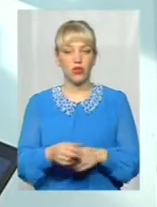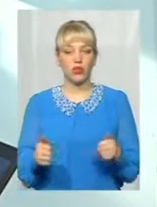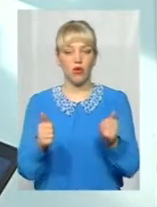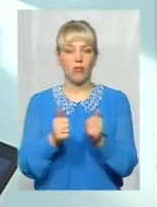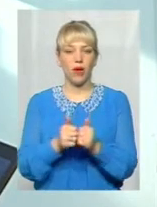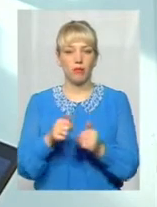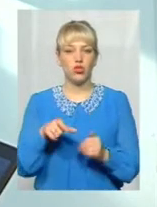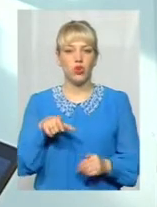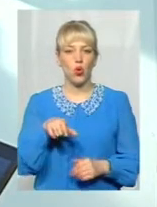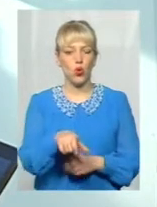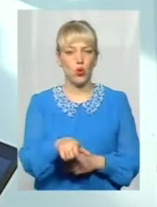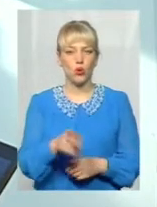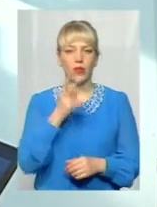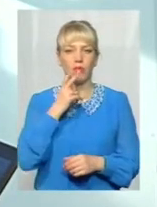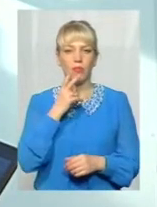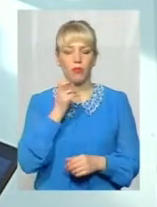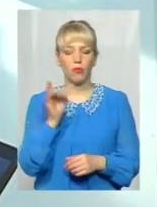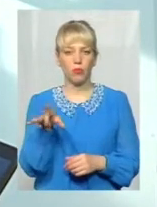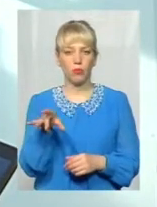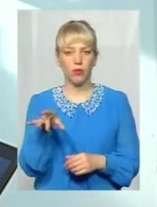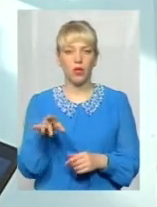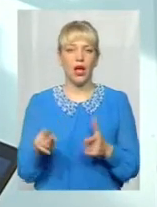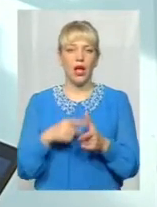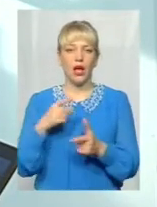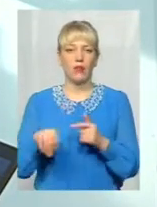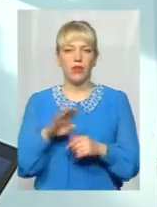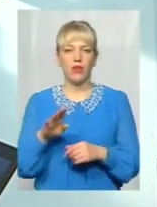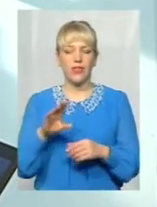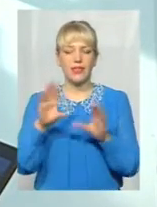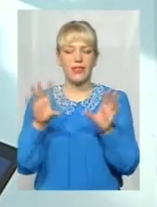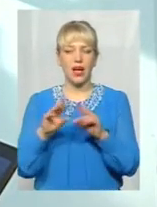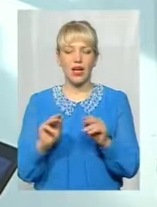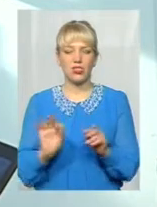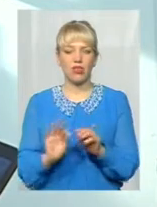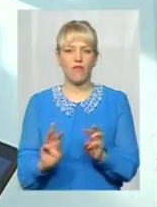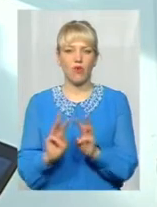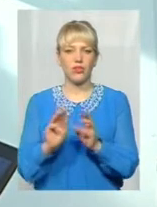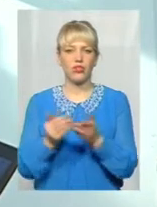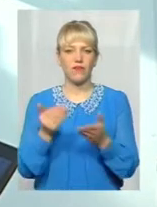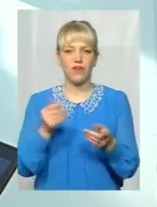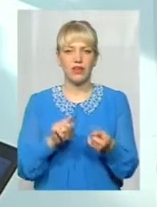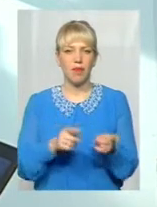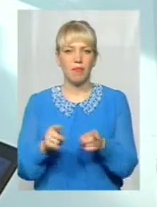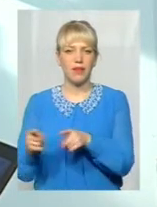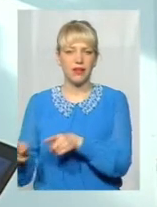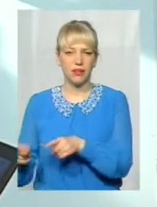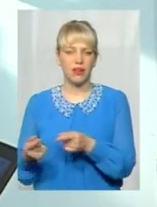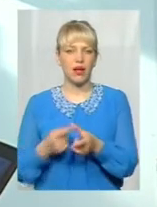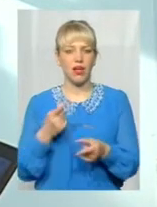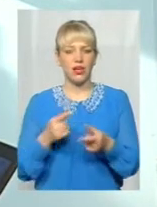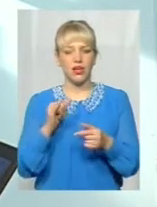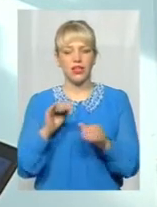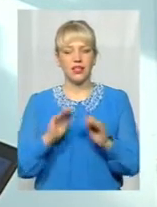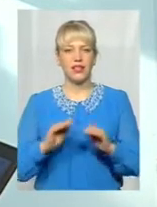недопалок з машини, це може бути незагашене вогнище від пікніка, це може бути і дитячі пустощі з вогнем,